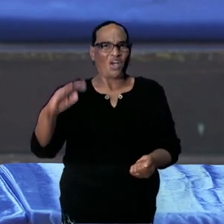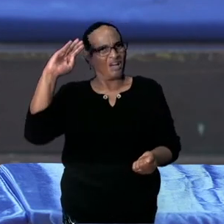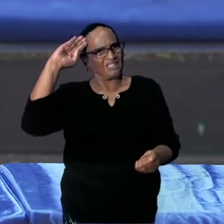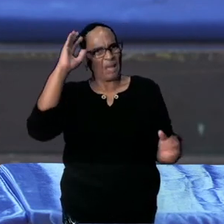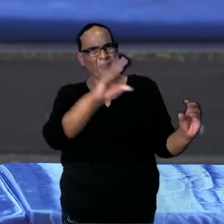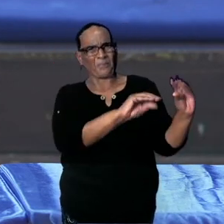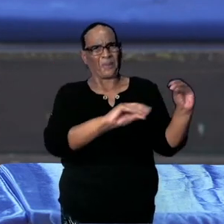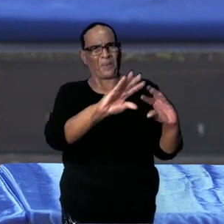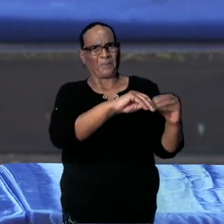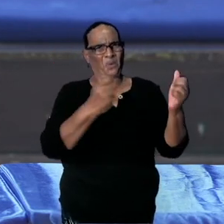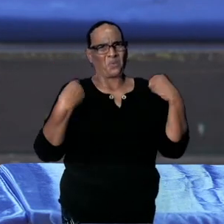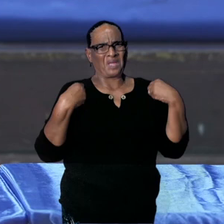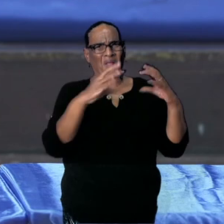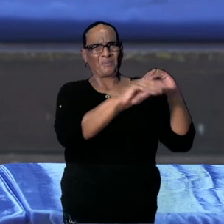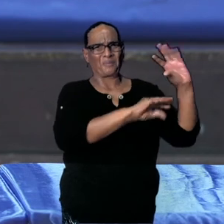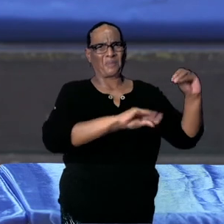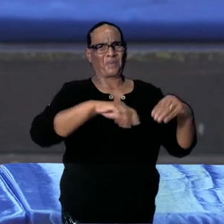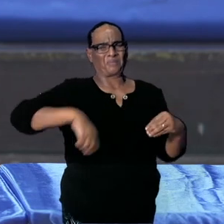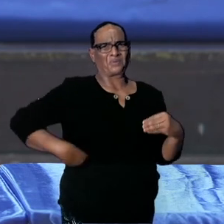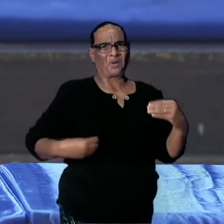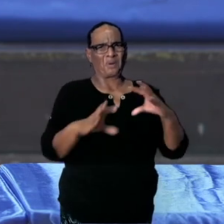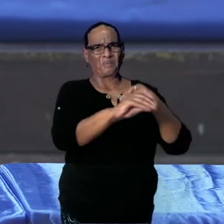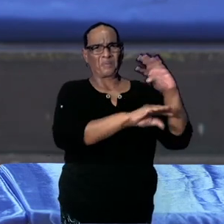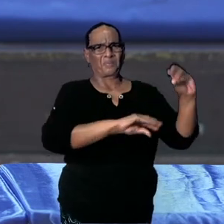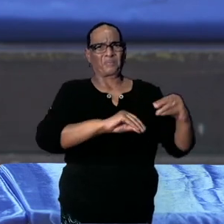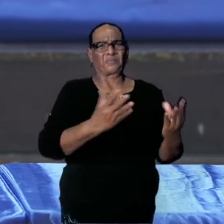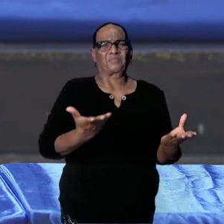Er gaat sowieso tegen u wordt opgetreden.